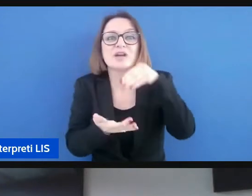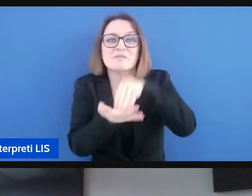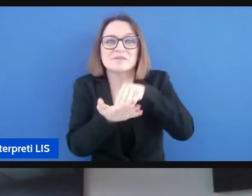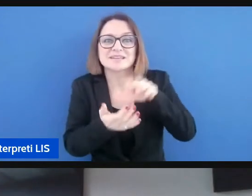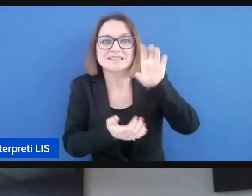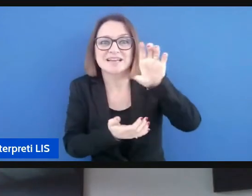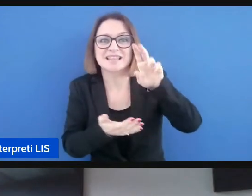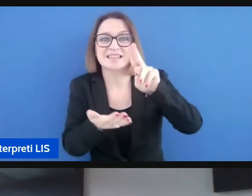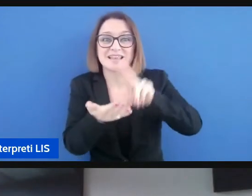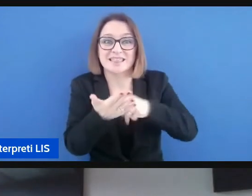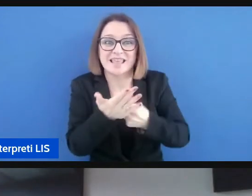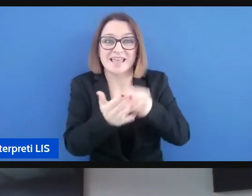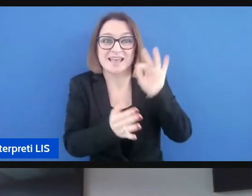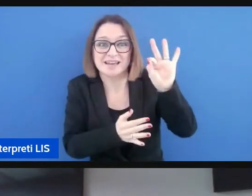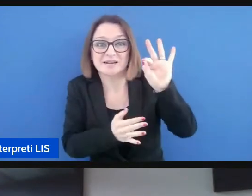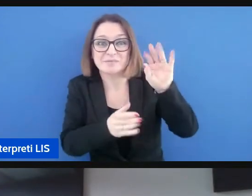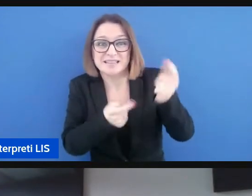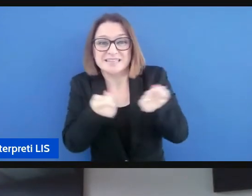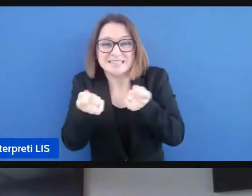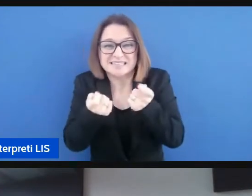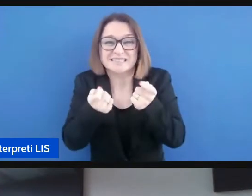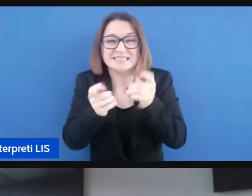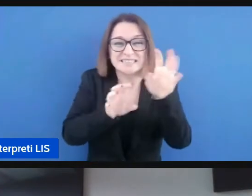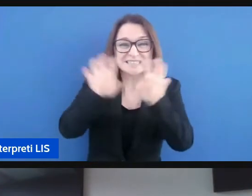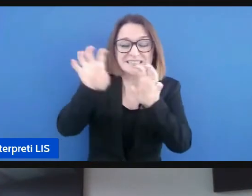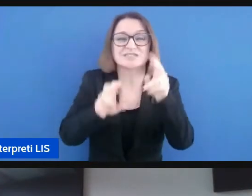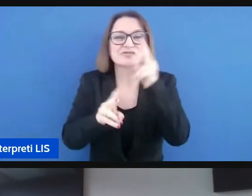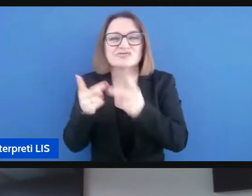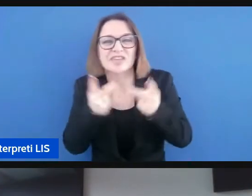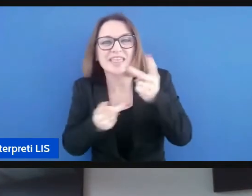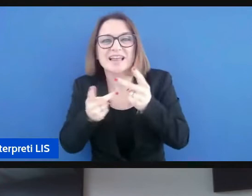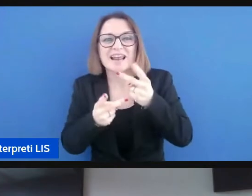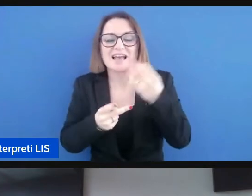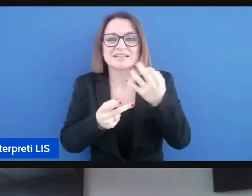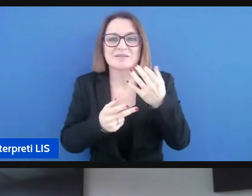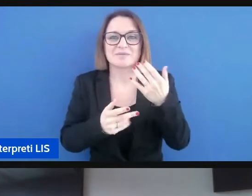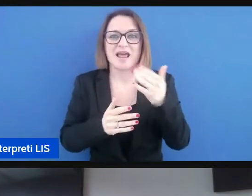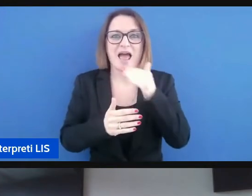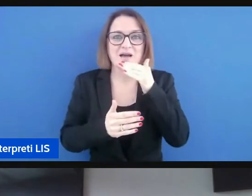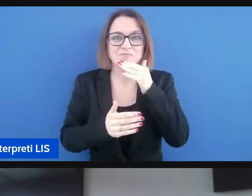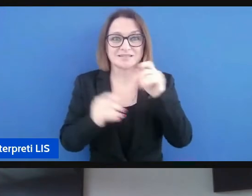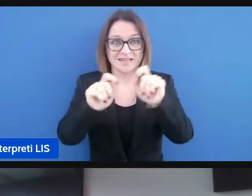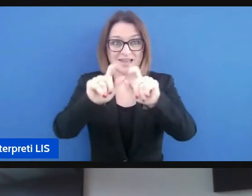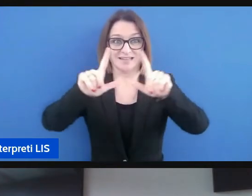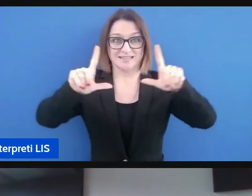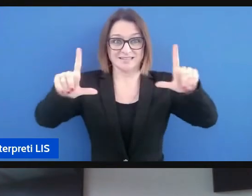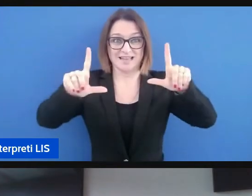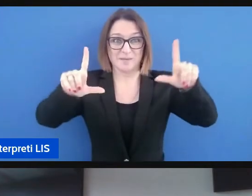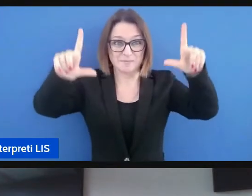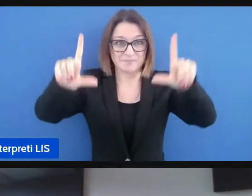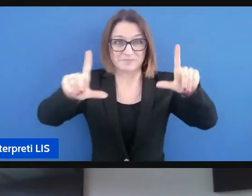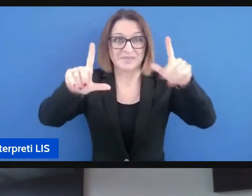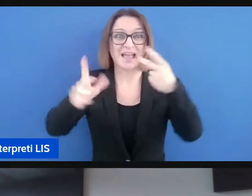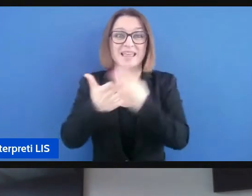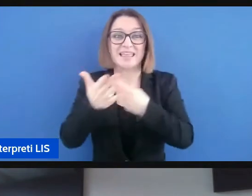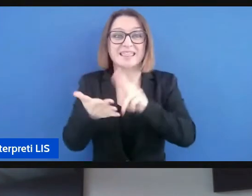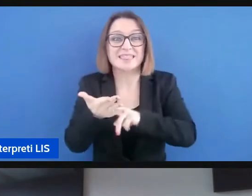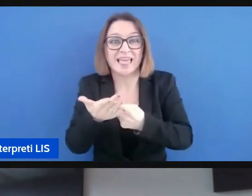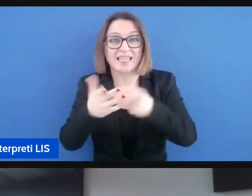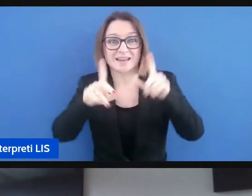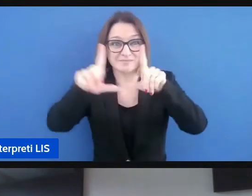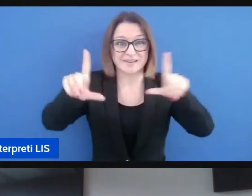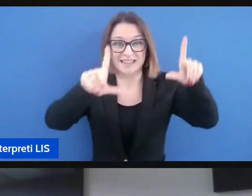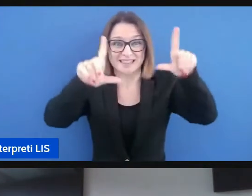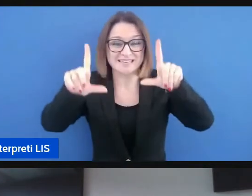interpreti liss e di riuscire a mantenere anche sufficientemente grande il riquadro dell'interprete liss ci